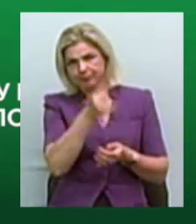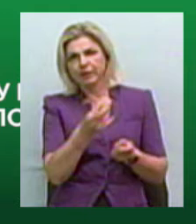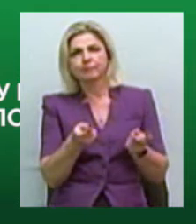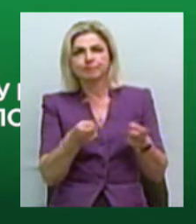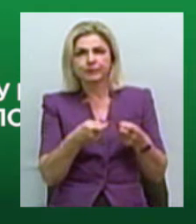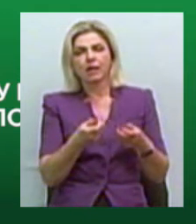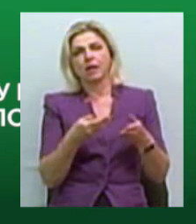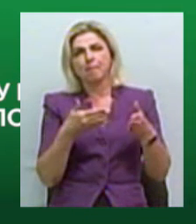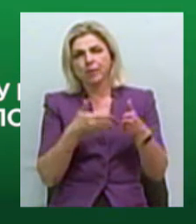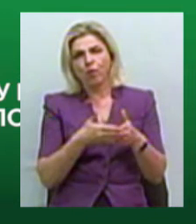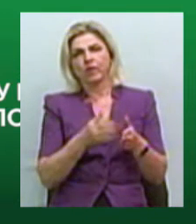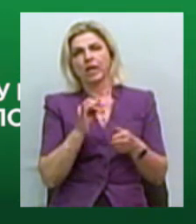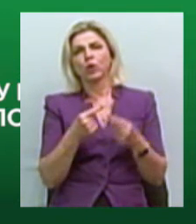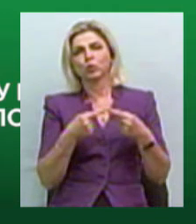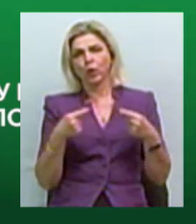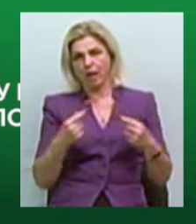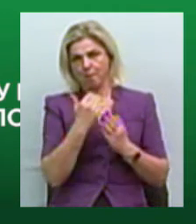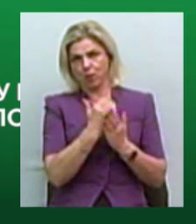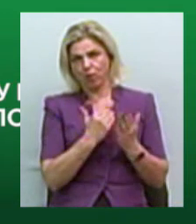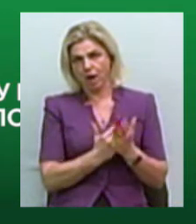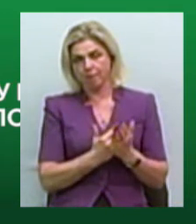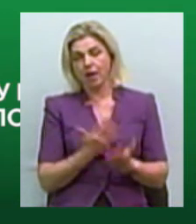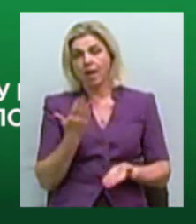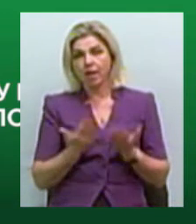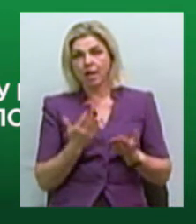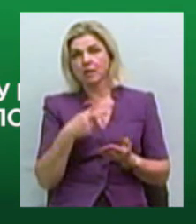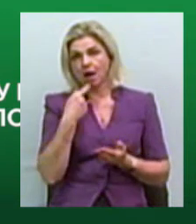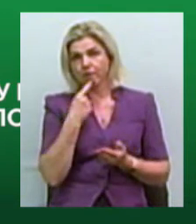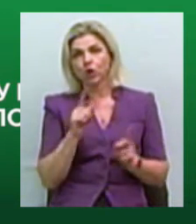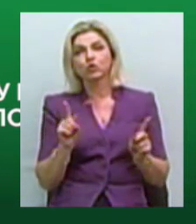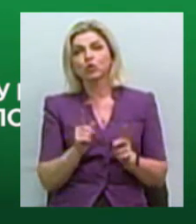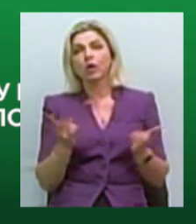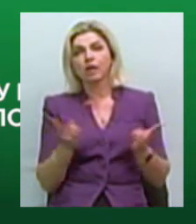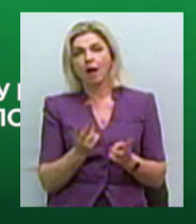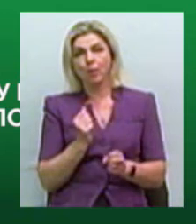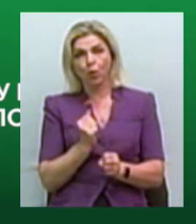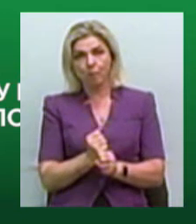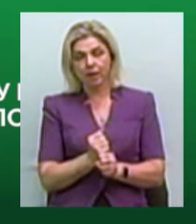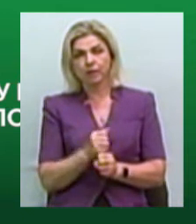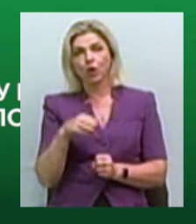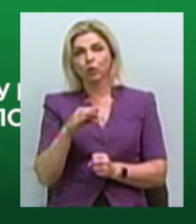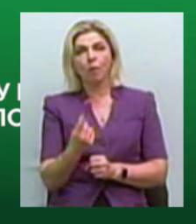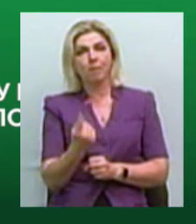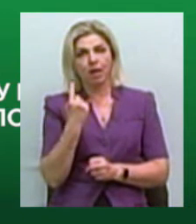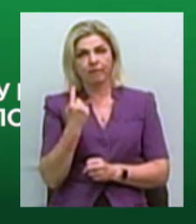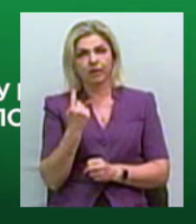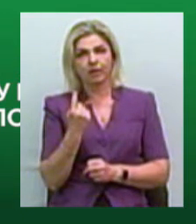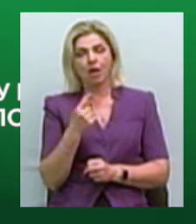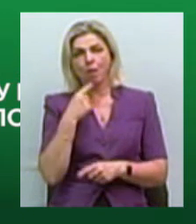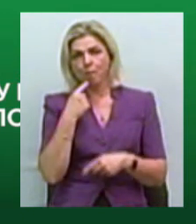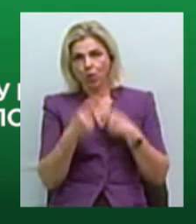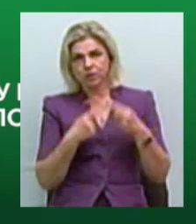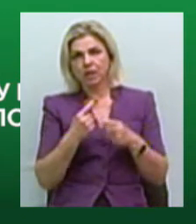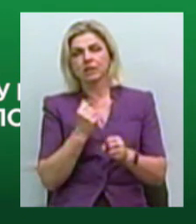перерекційні програми. І якщо казати, що потрібно робити, то перш за все, це постійно